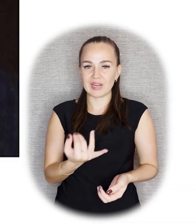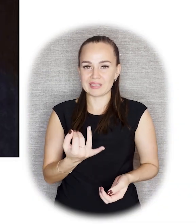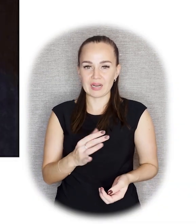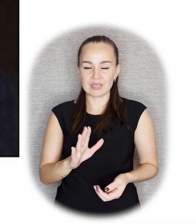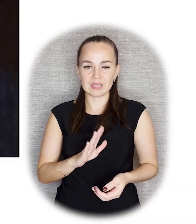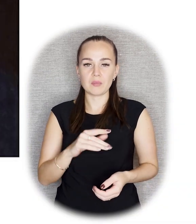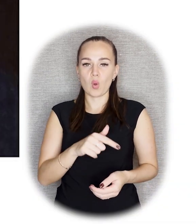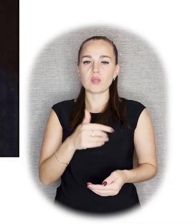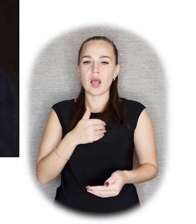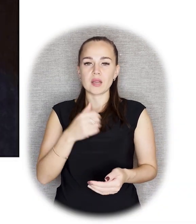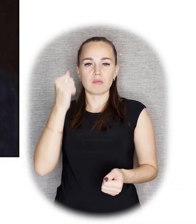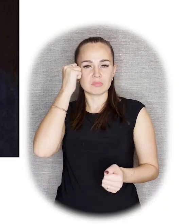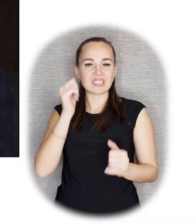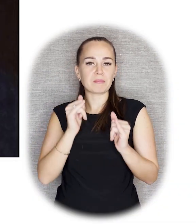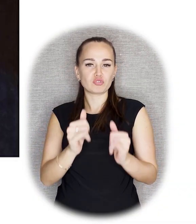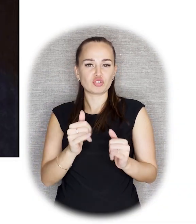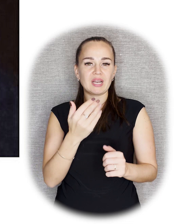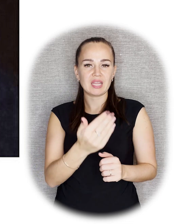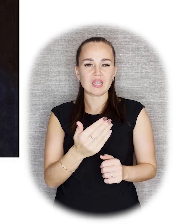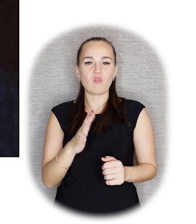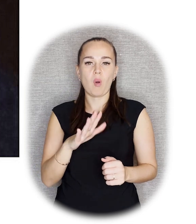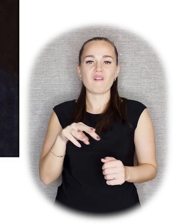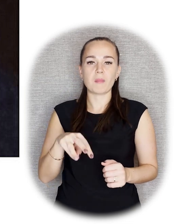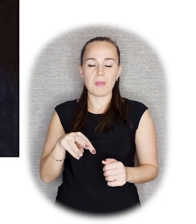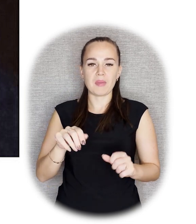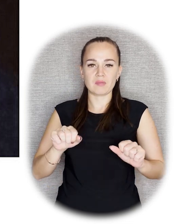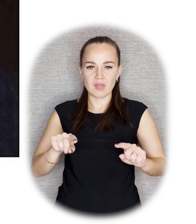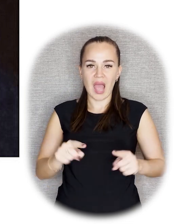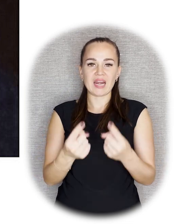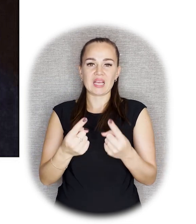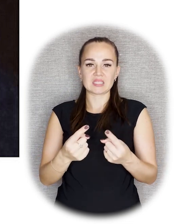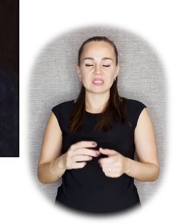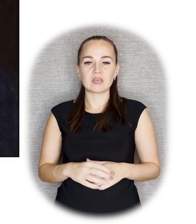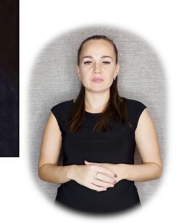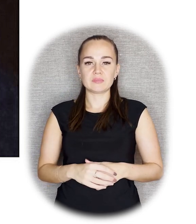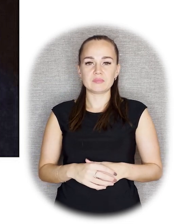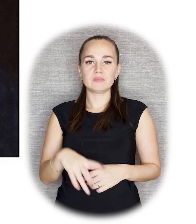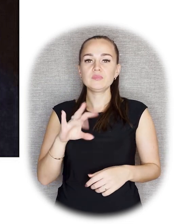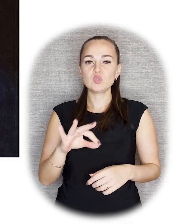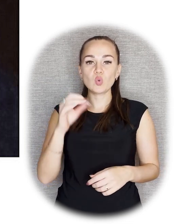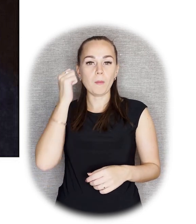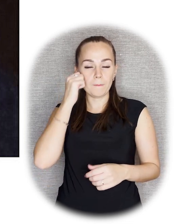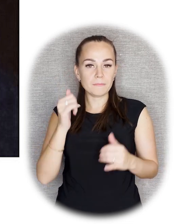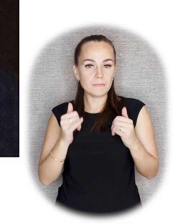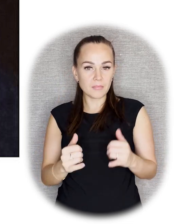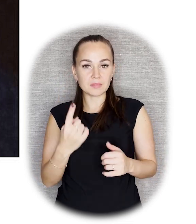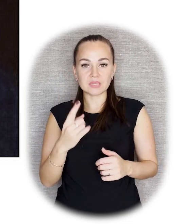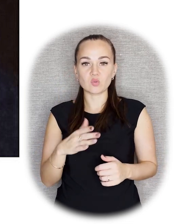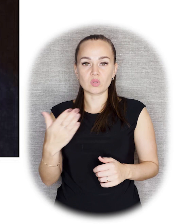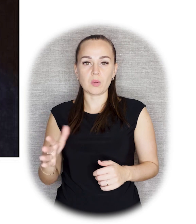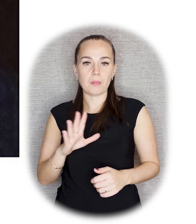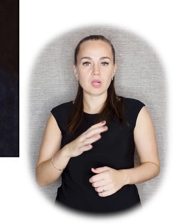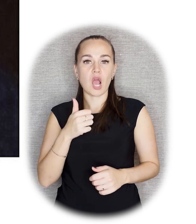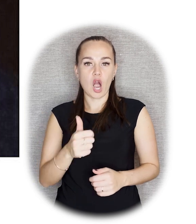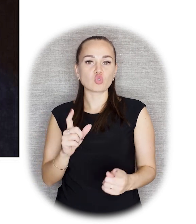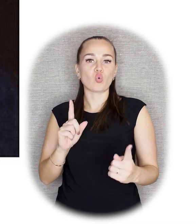запечатлеть Радищева в момент ареста. Но памятник, с одной стороны, был хорошо встречен